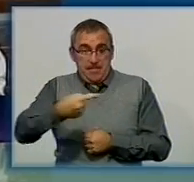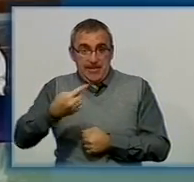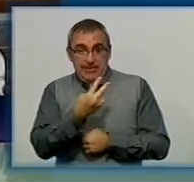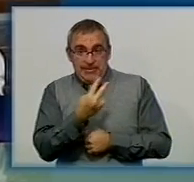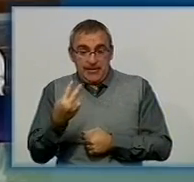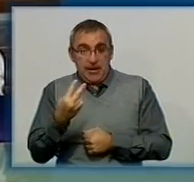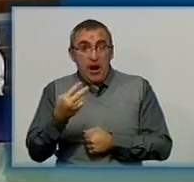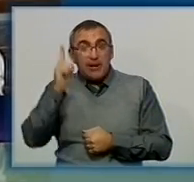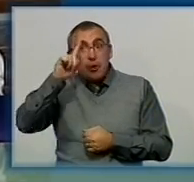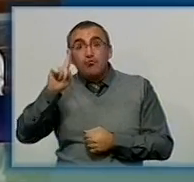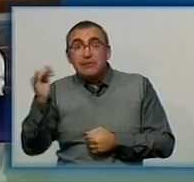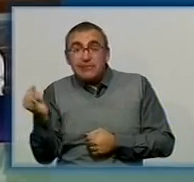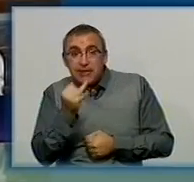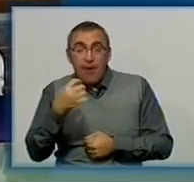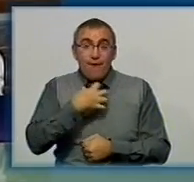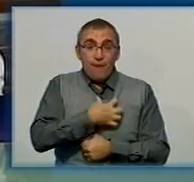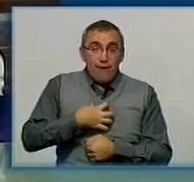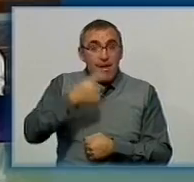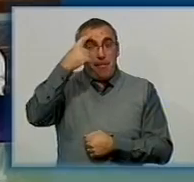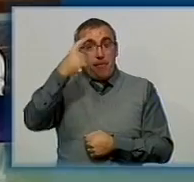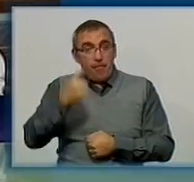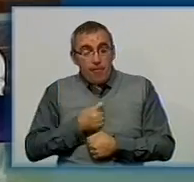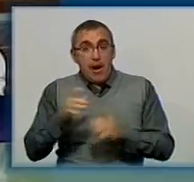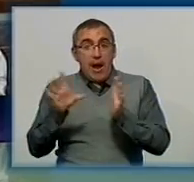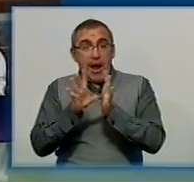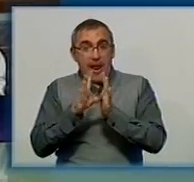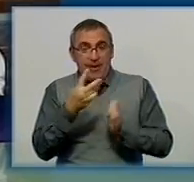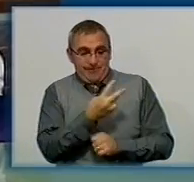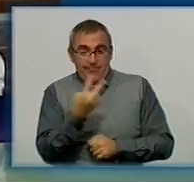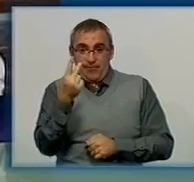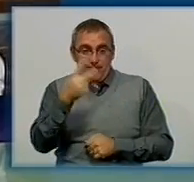Знаєте про щось цікаве і важливе, повідомляйте на електронку.